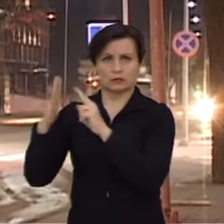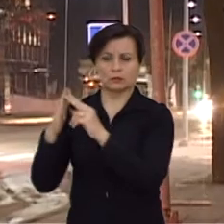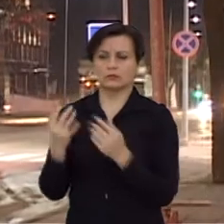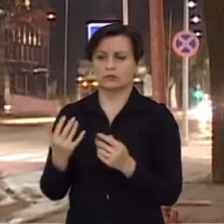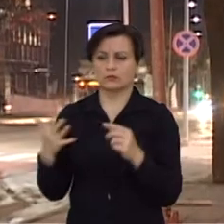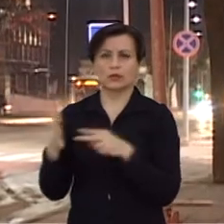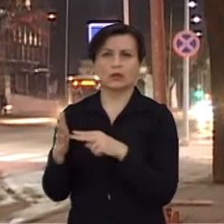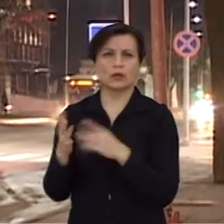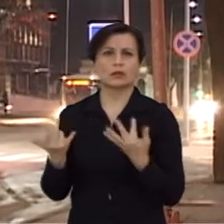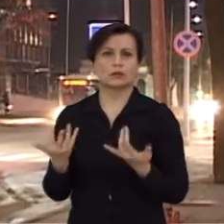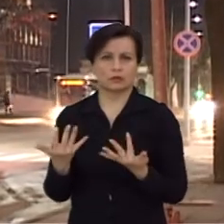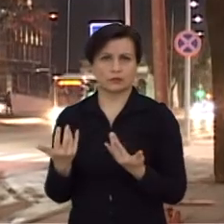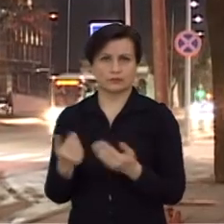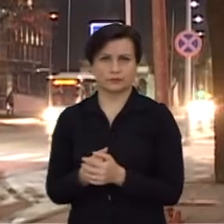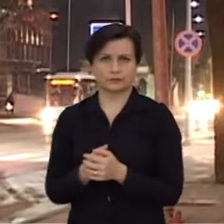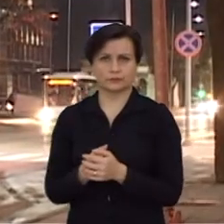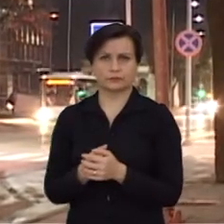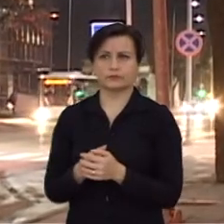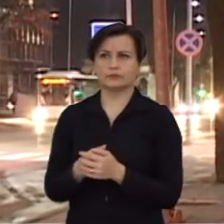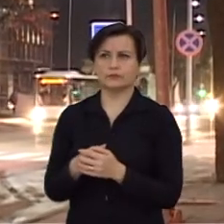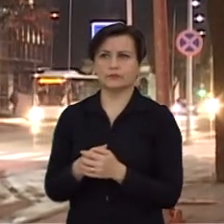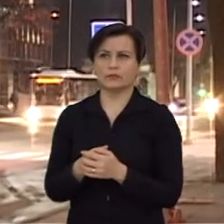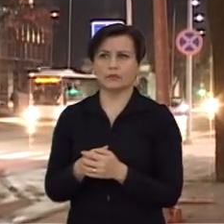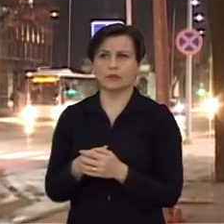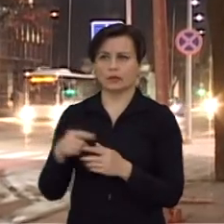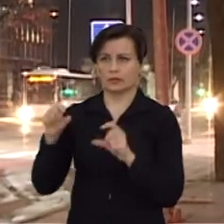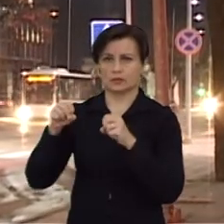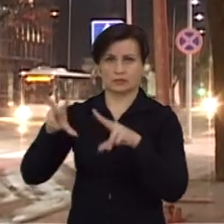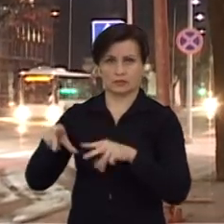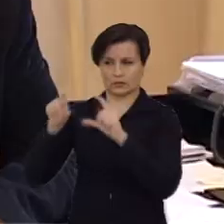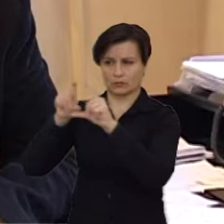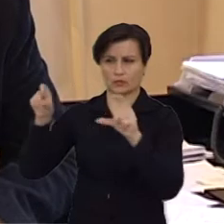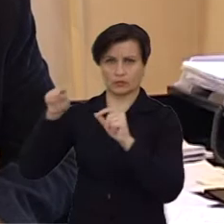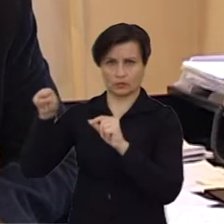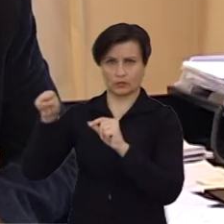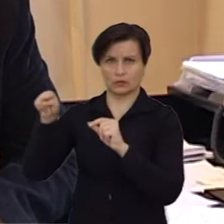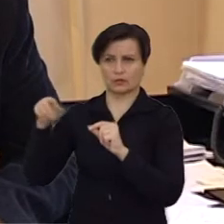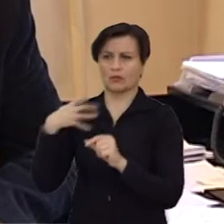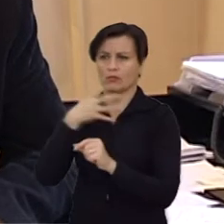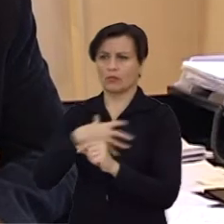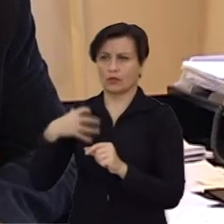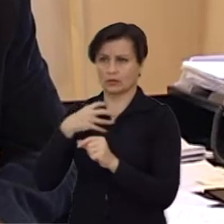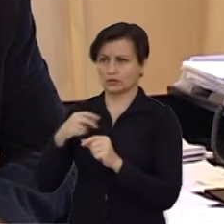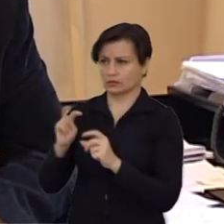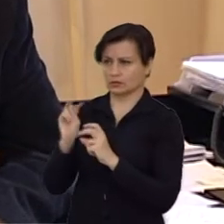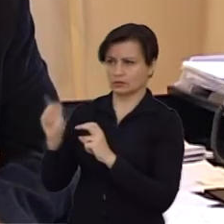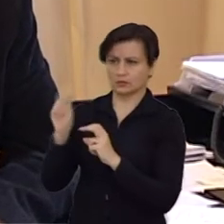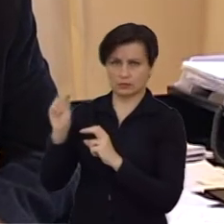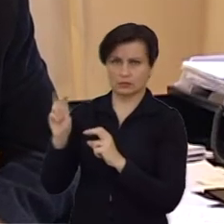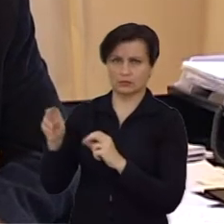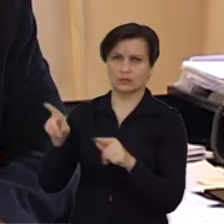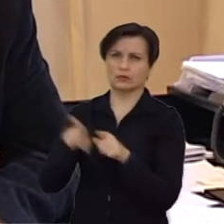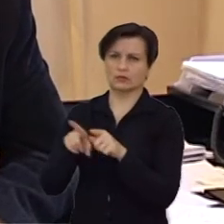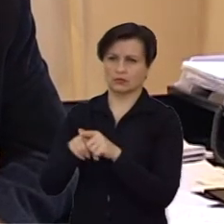pastatyti link specialiosios mokyklos. Kadangi linkios, jeigu taip sakytame, pagrindinės įjimas į šitą